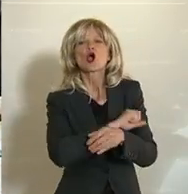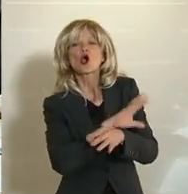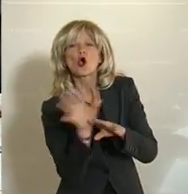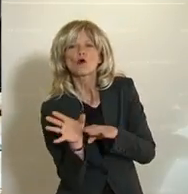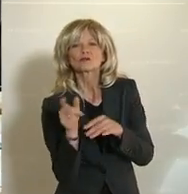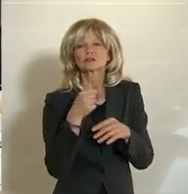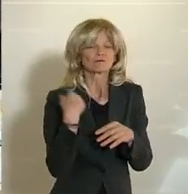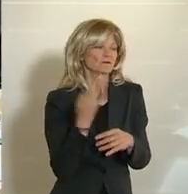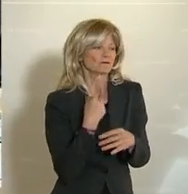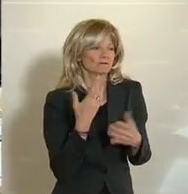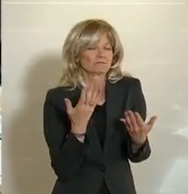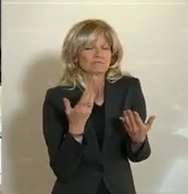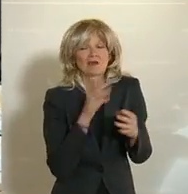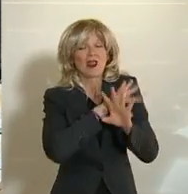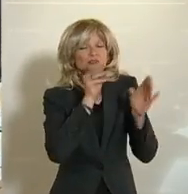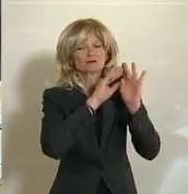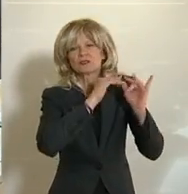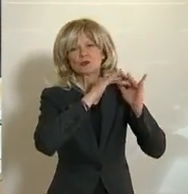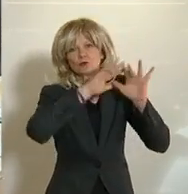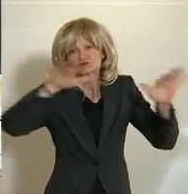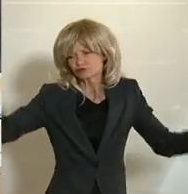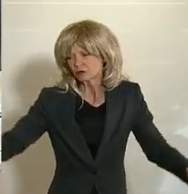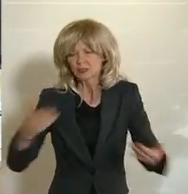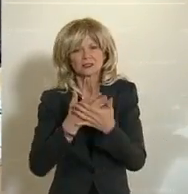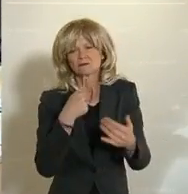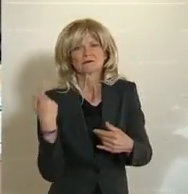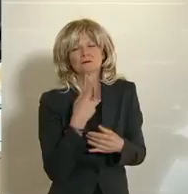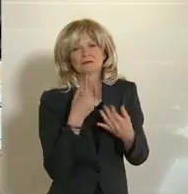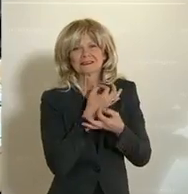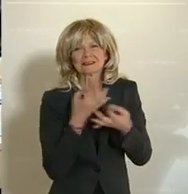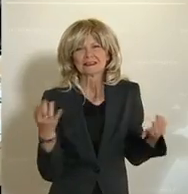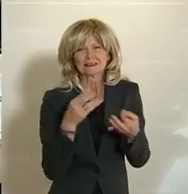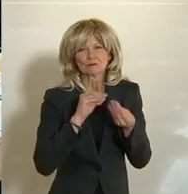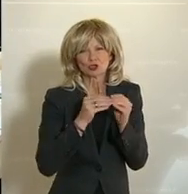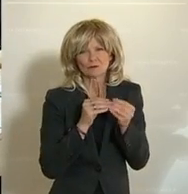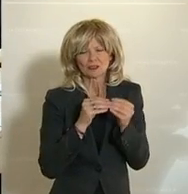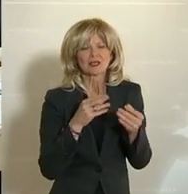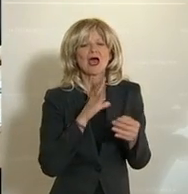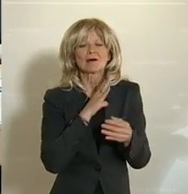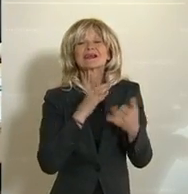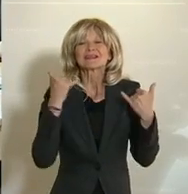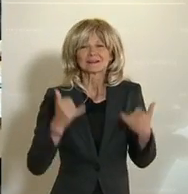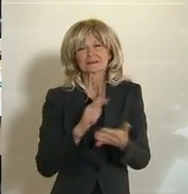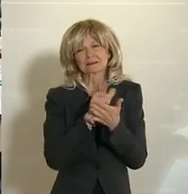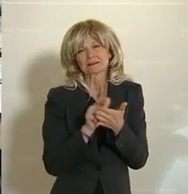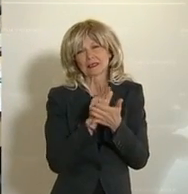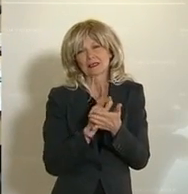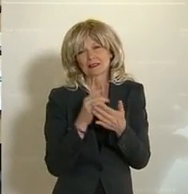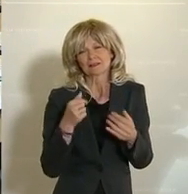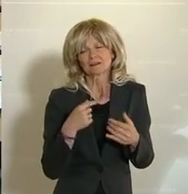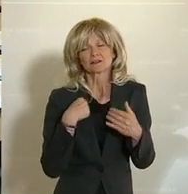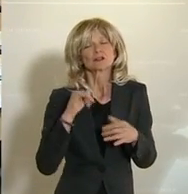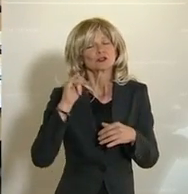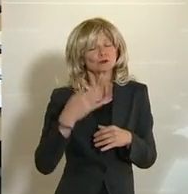Aber ich glaube, es ist wieder an der Zeit, dass wir uns auch mit anderen grundsätzlichen und für die Entwicklung